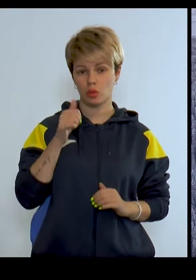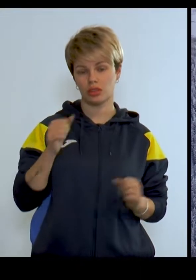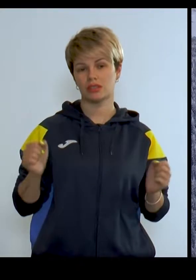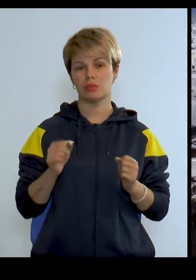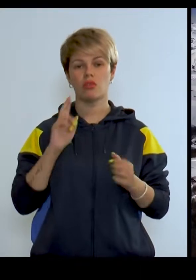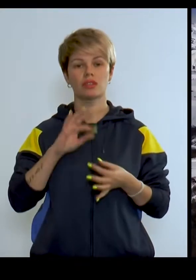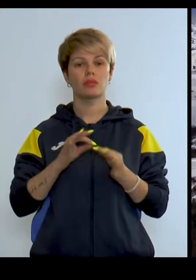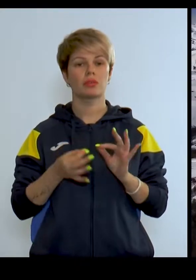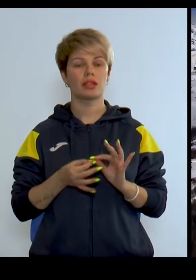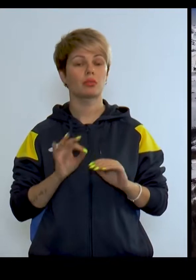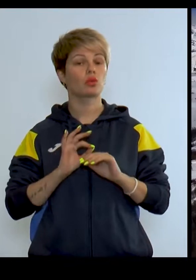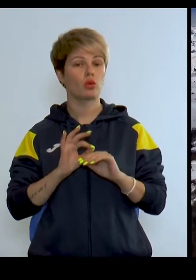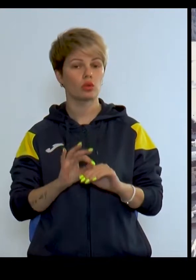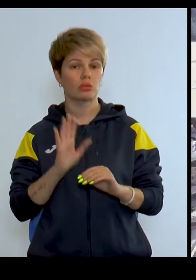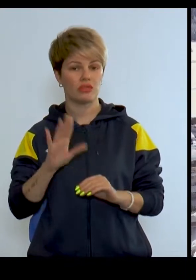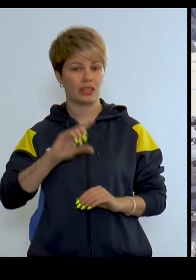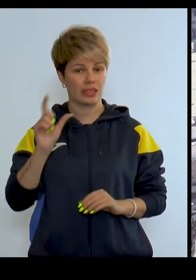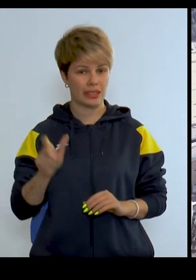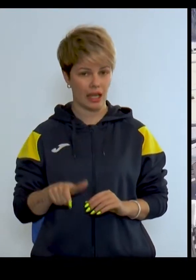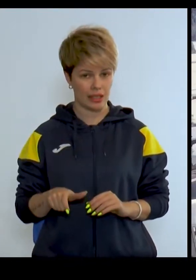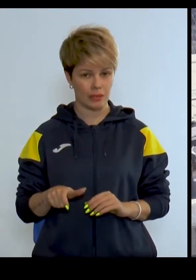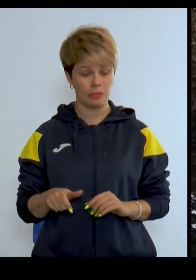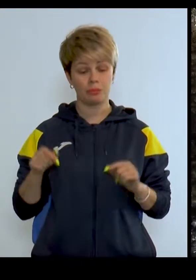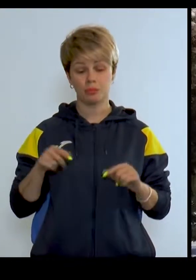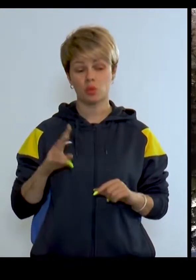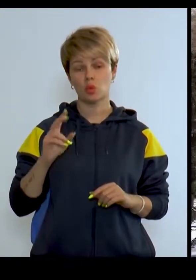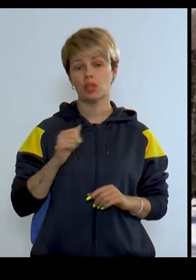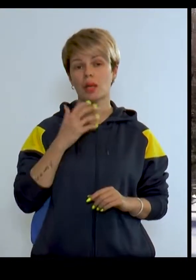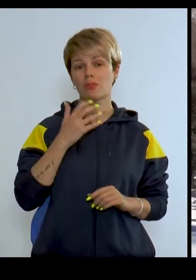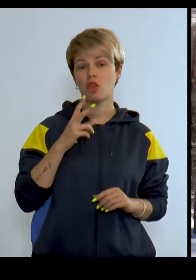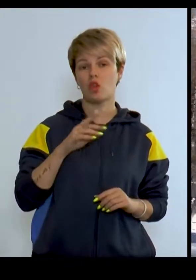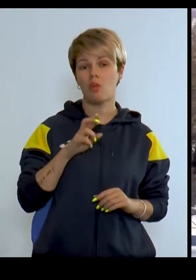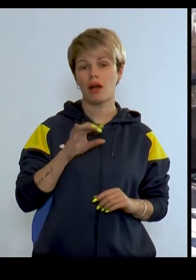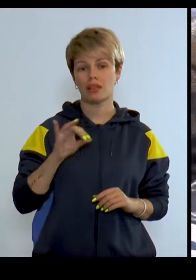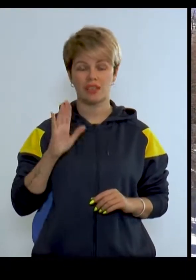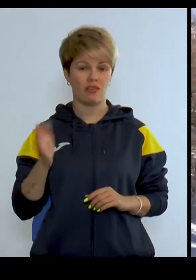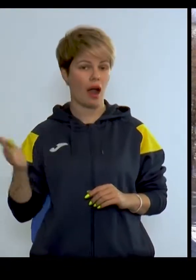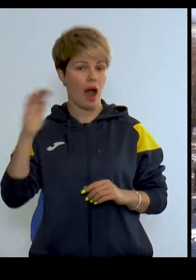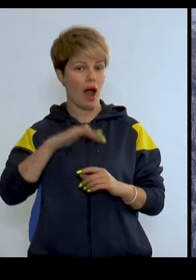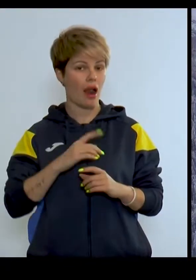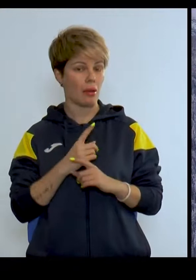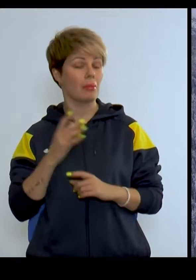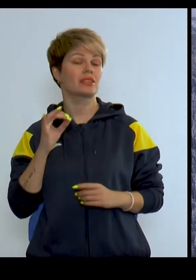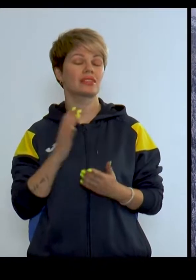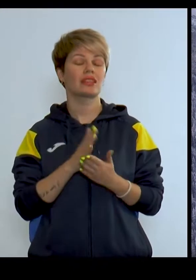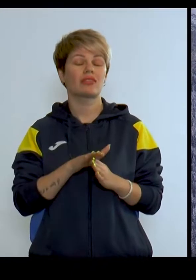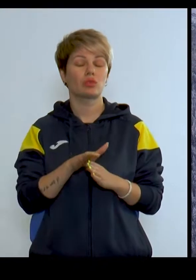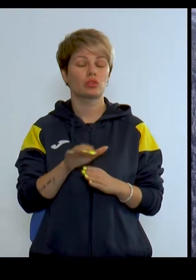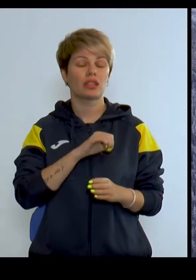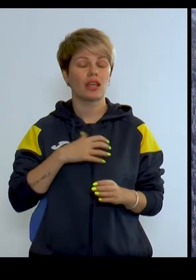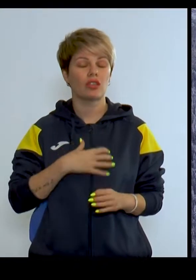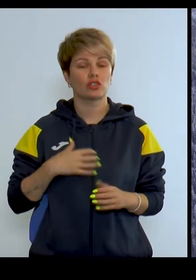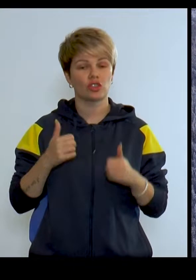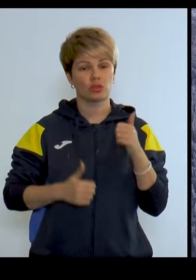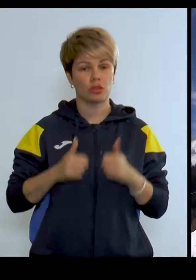році зимова дефлімпіада проходитиме в Італії Тут на півночі Ломбардії в Альпах відбудуться найважливіші